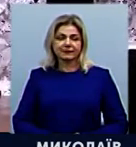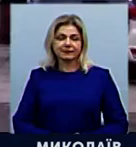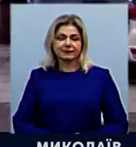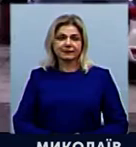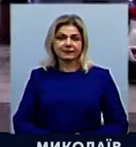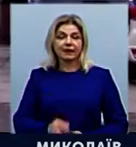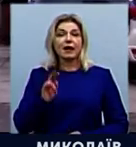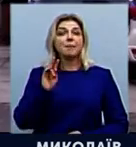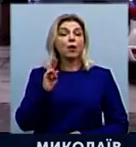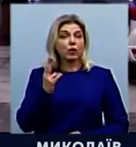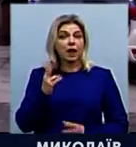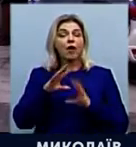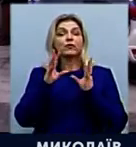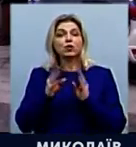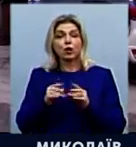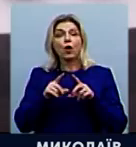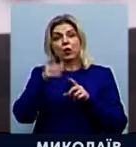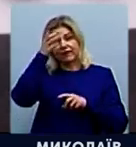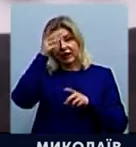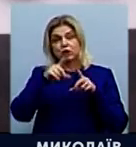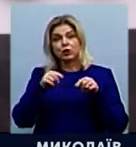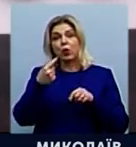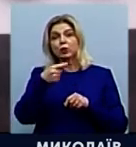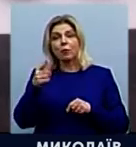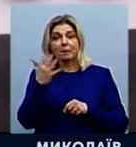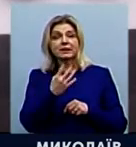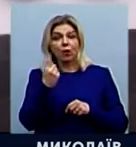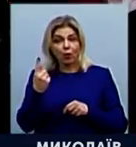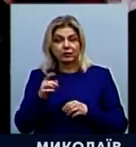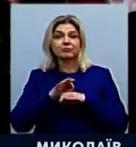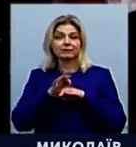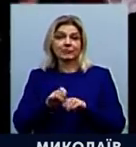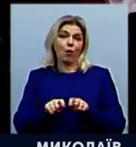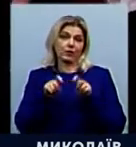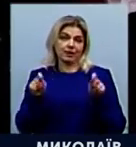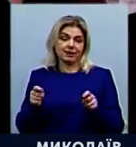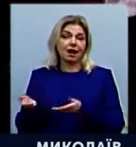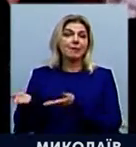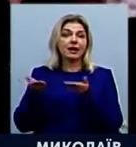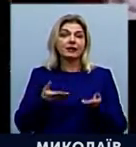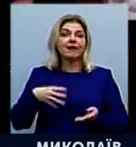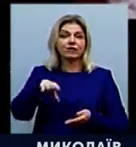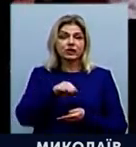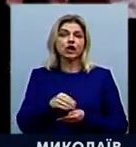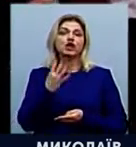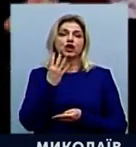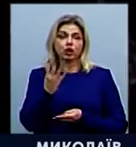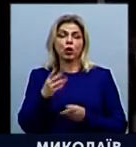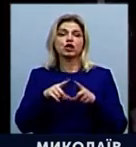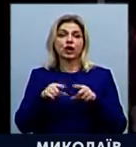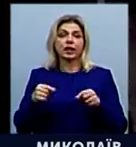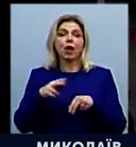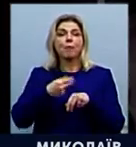Миколаївській загальноосвітній школі номер 51 відбулося відкриття. Запросили всіх чотирьох шкільних офіцерів поліції.